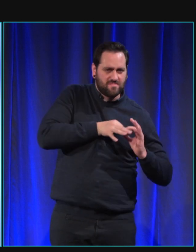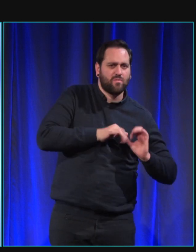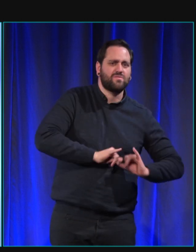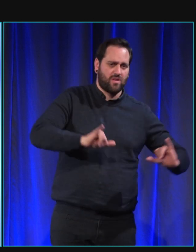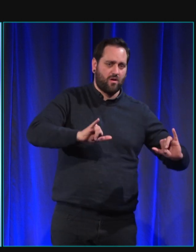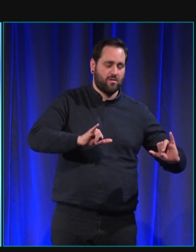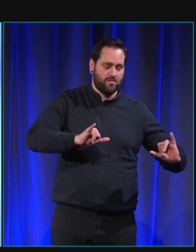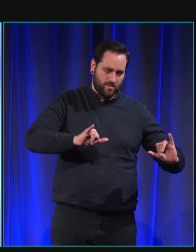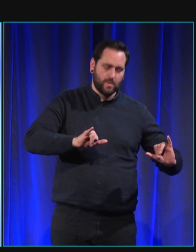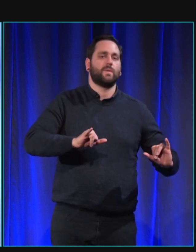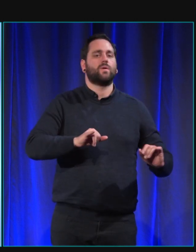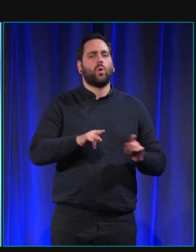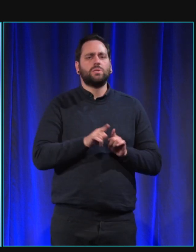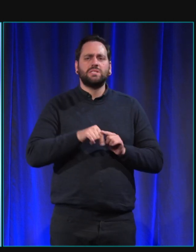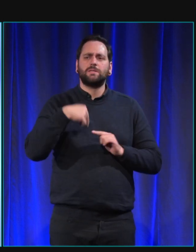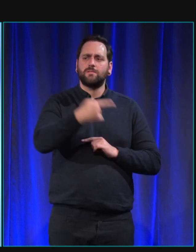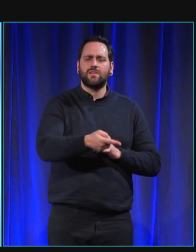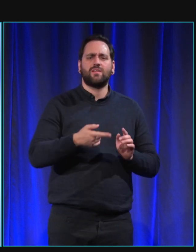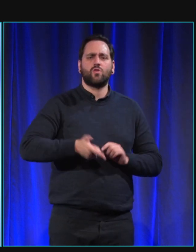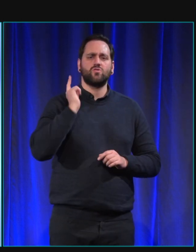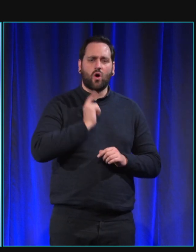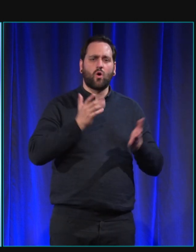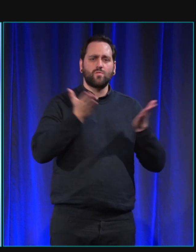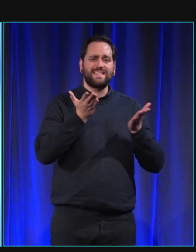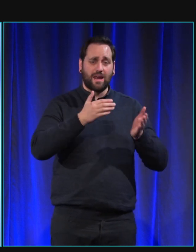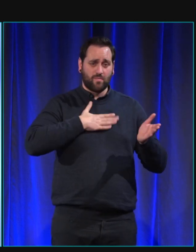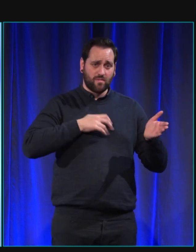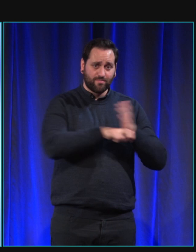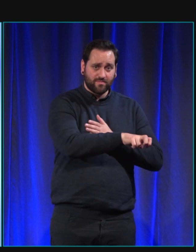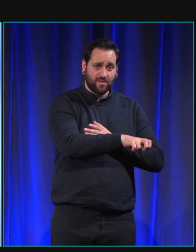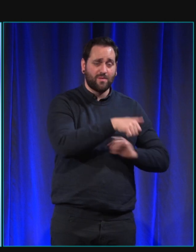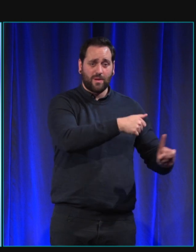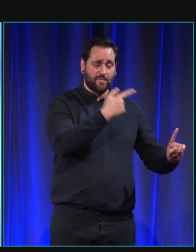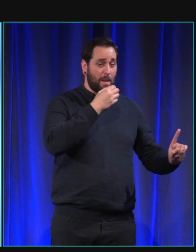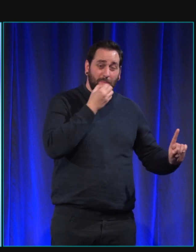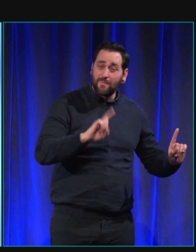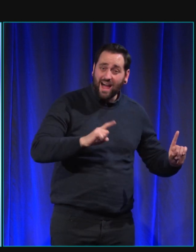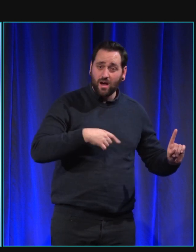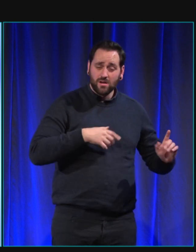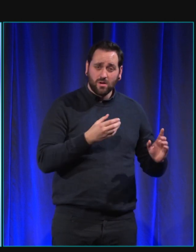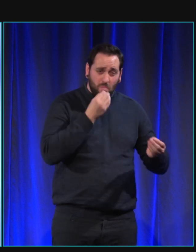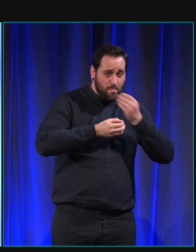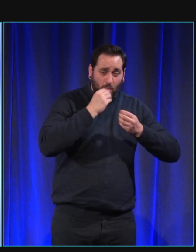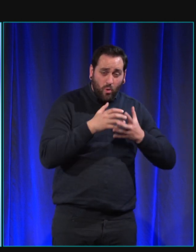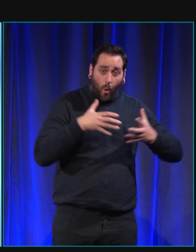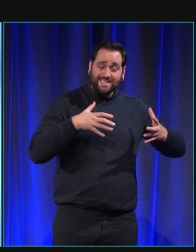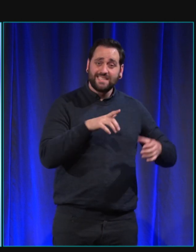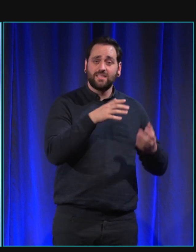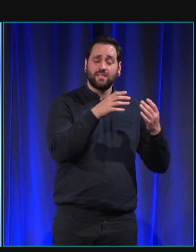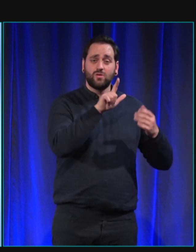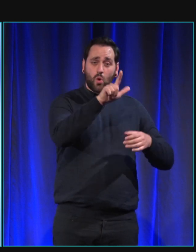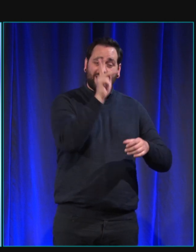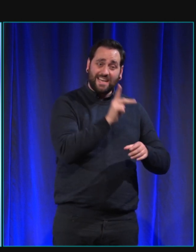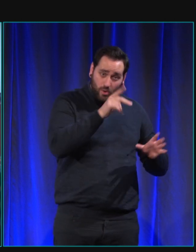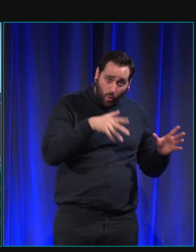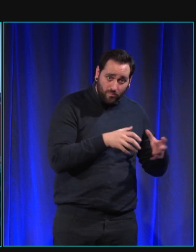hospitalisée l'année dernière il a deux ans elle a pris 10 kilos en une semaine parce qu'elle n pas supporté d'être séparée de moi et de ne pas comprendre où j'étais